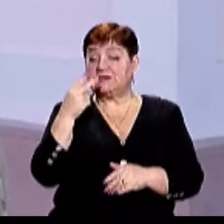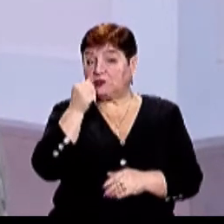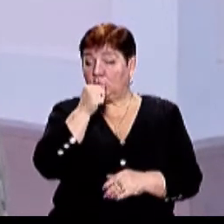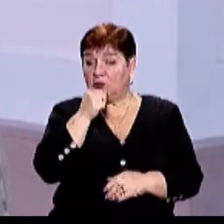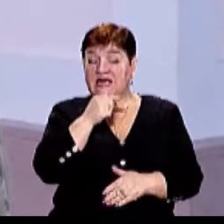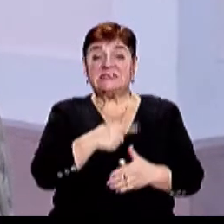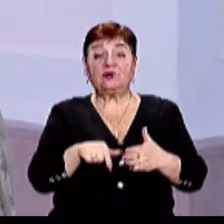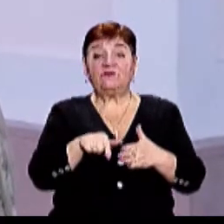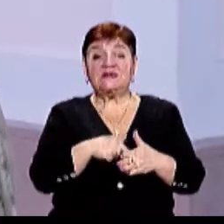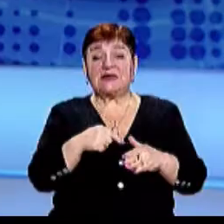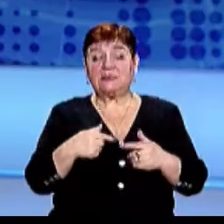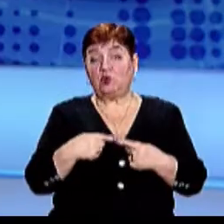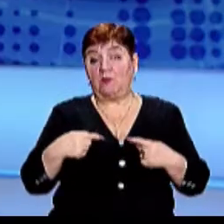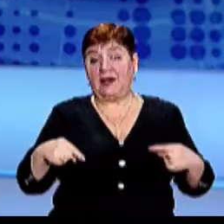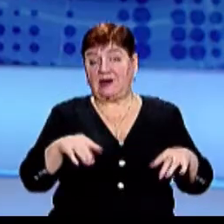конфіскацією майна